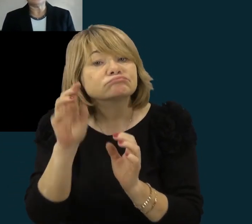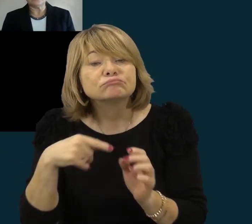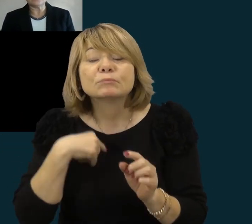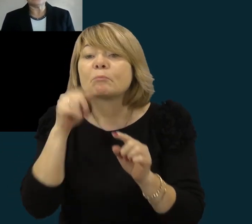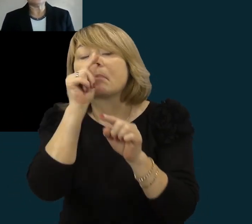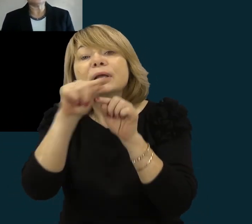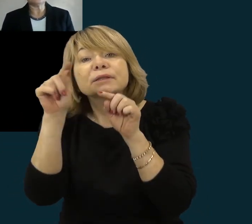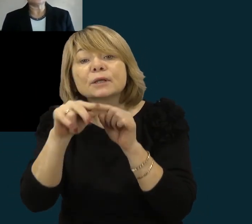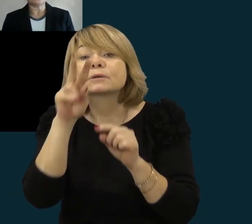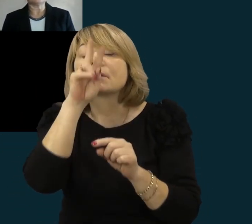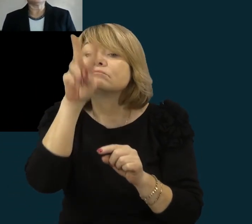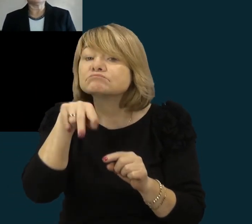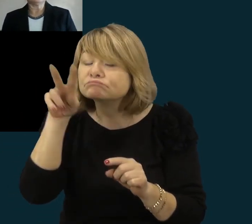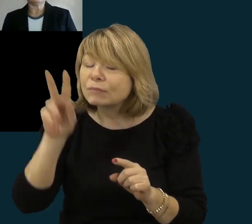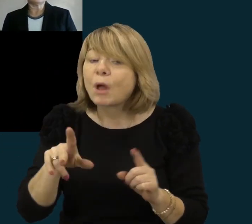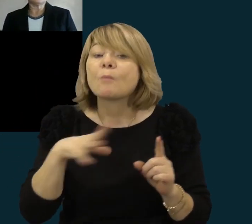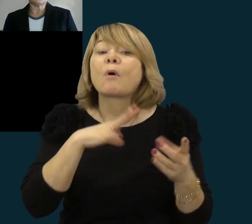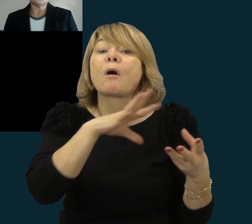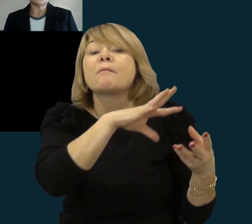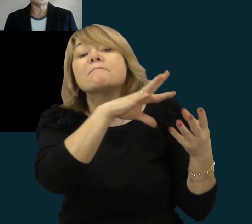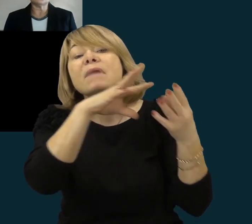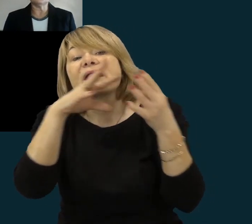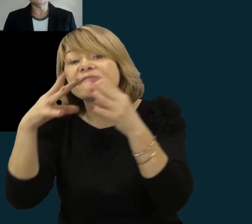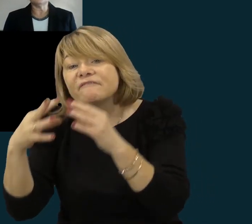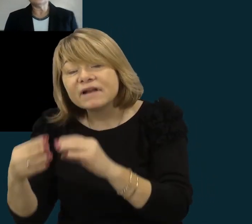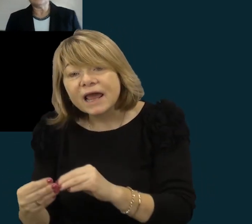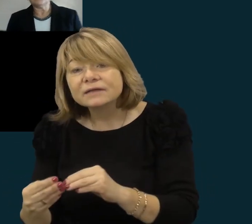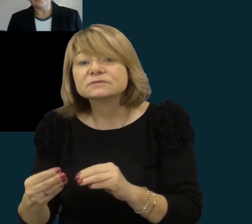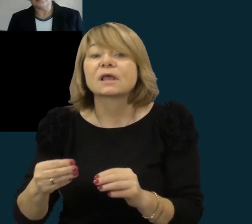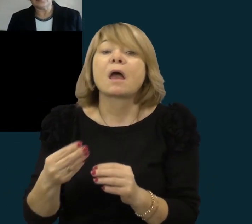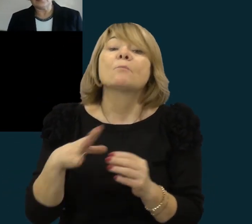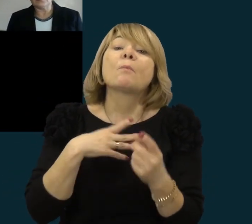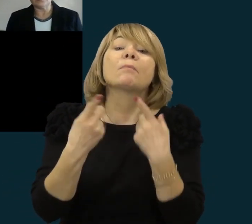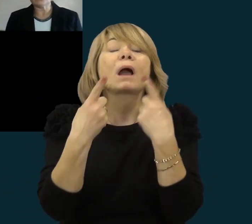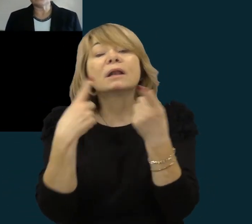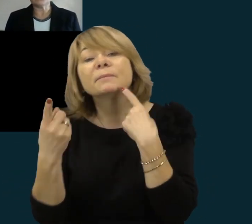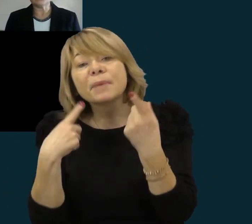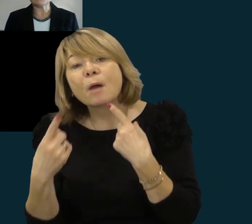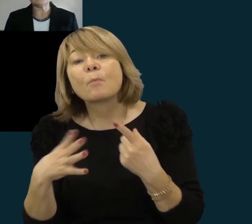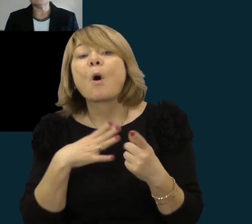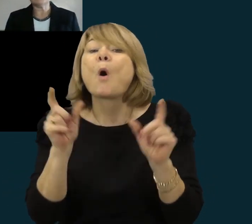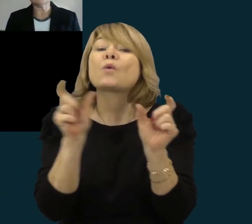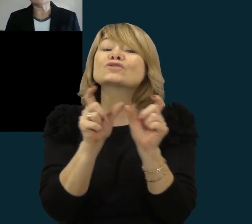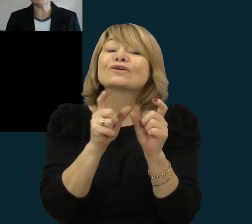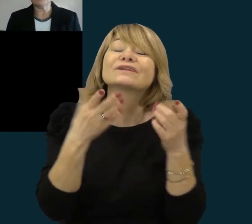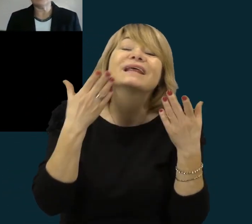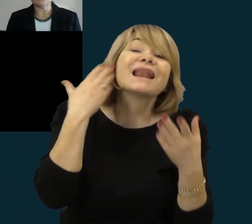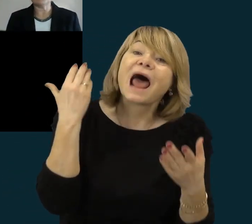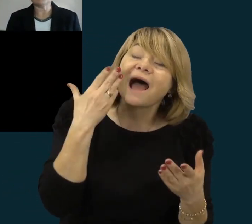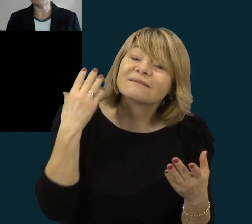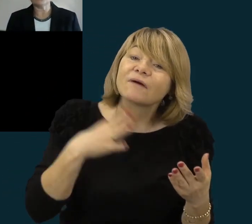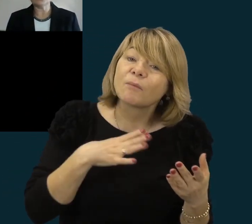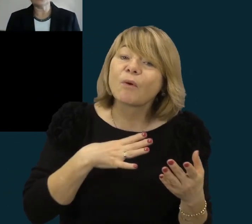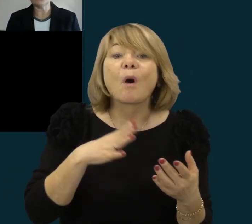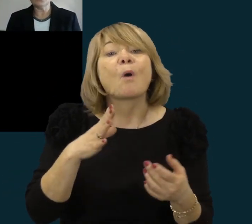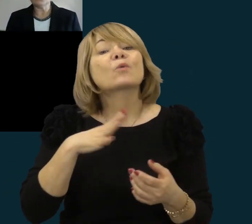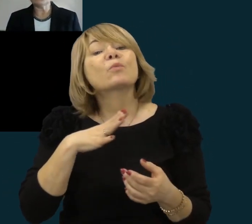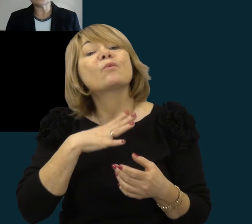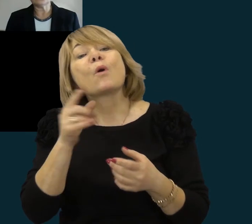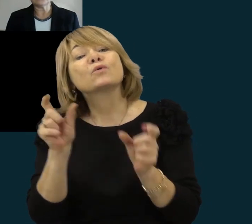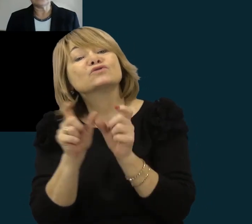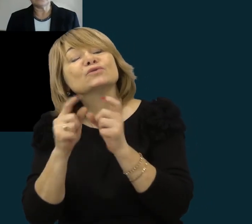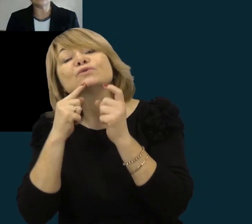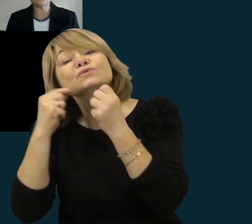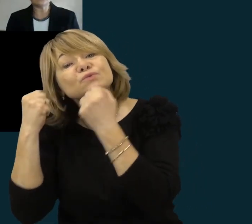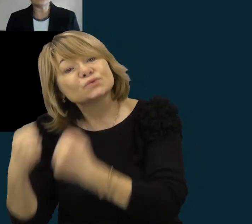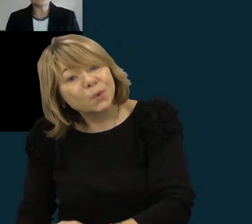refleksiją, vaikai išsakė, kokios užduotys buvo lengviausiai, kokios užduotys jie atliko lengviausiai, kurios buvo užduotys